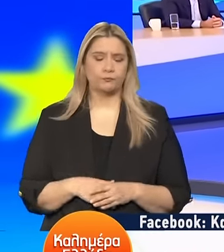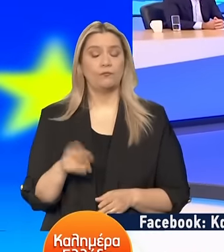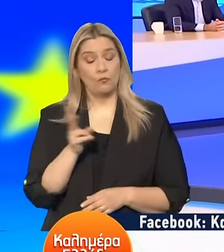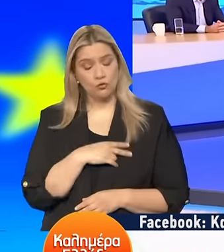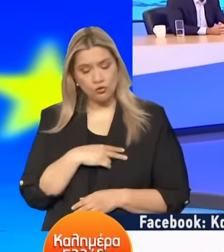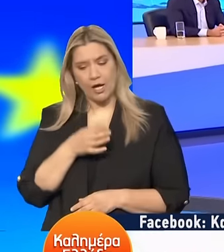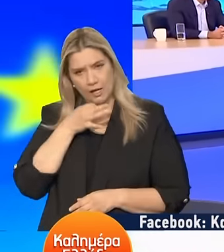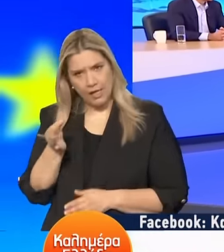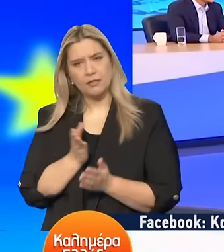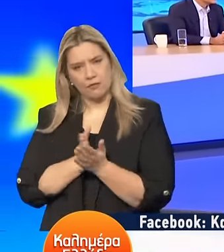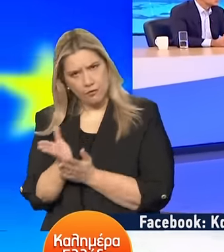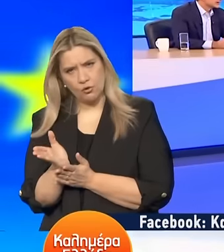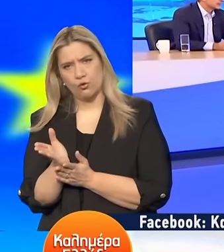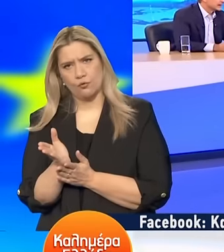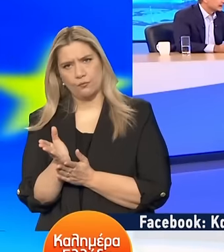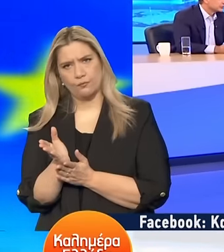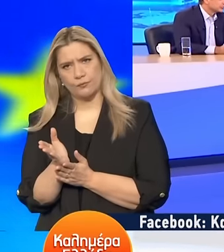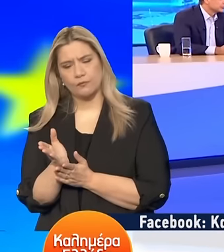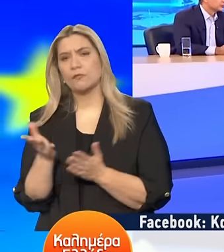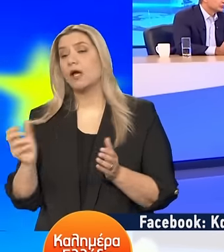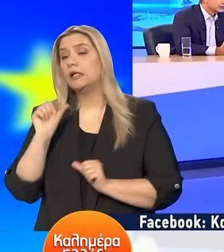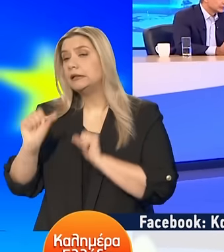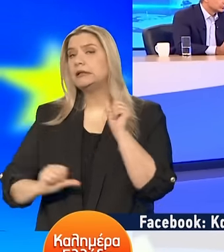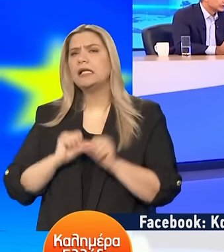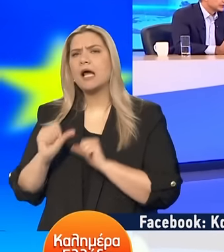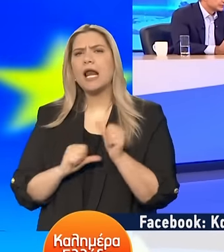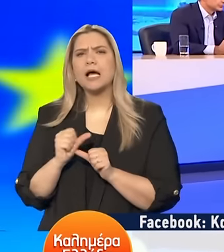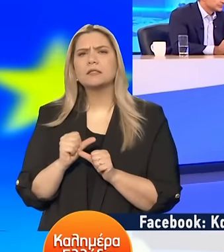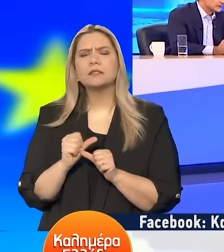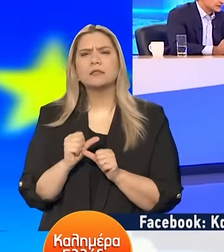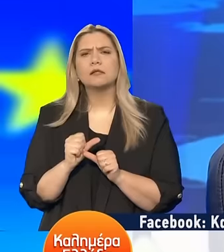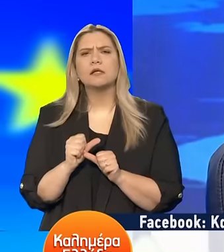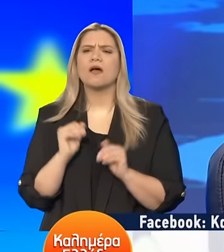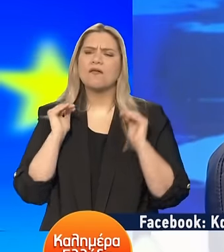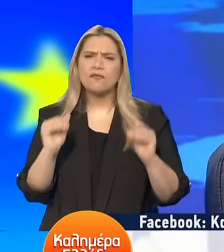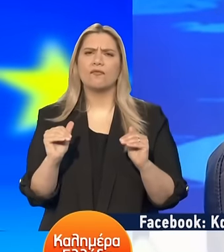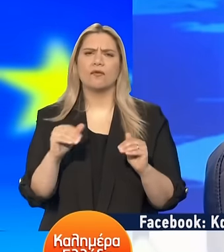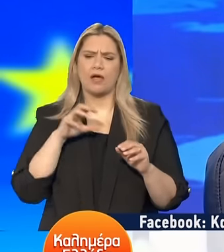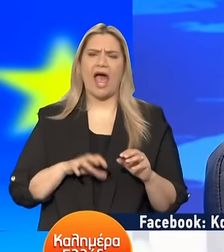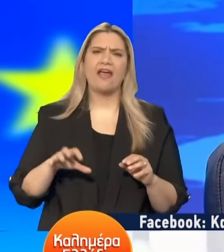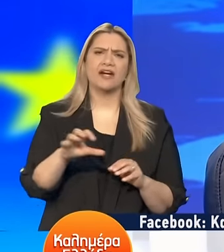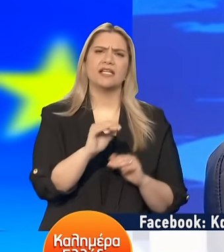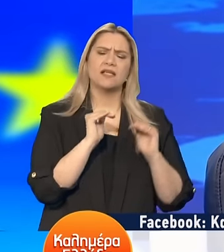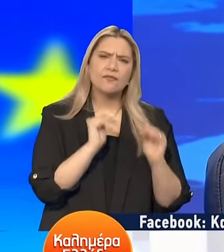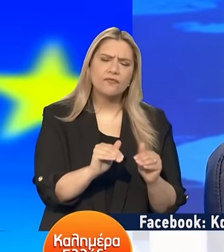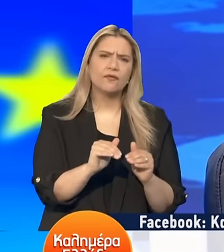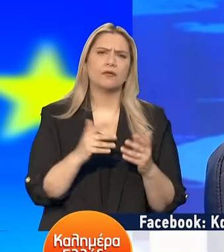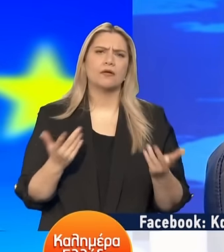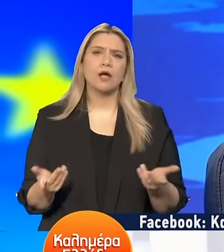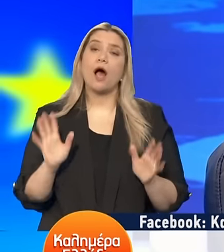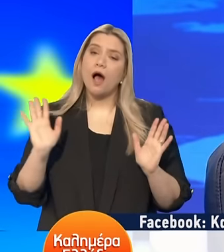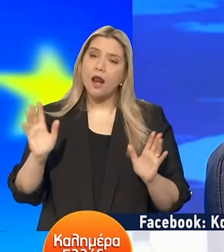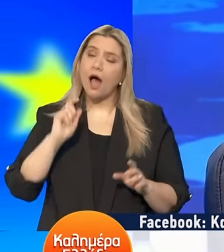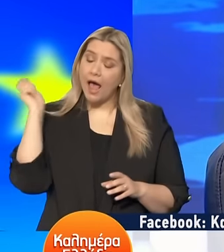να λέτε Ότι ουσιαστικά τίποτα δεν θα αλλάξει Ως προς τους κοινοβουλευτικούς συσχετισμούς Όμως όπως είπαμε και στην αρχή Είναι μια εθνική κάλπη